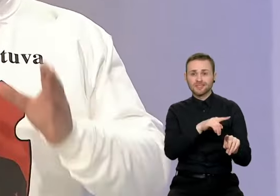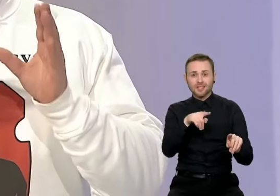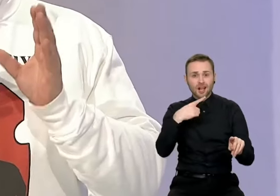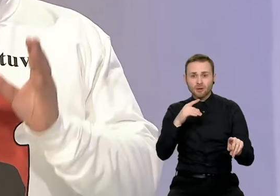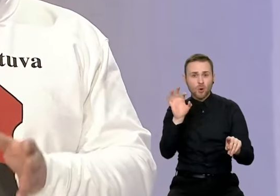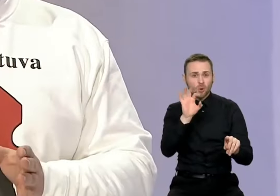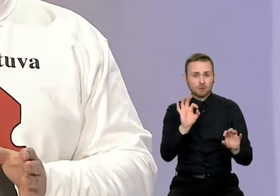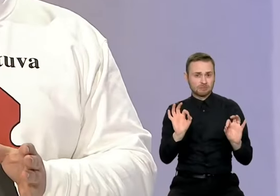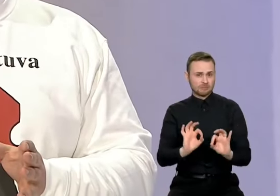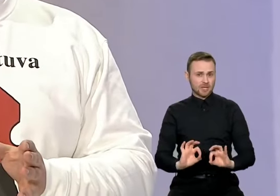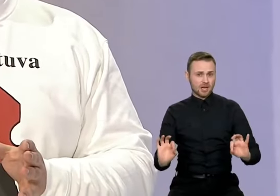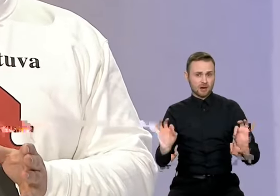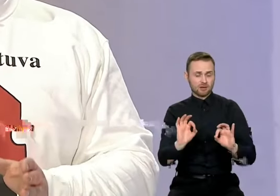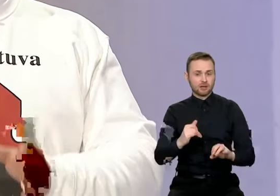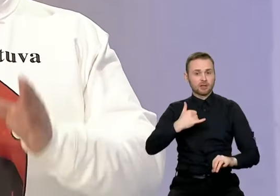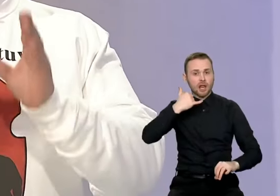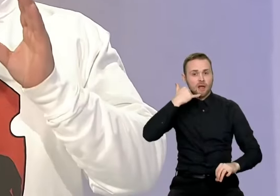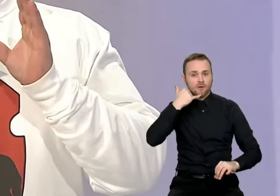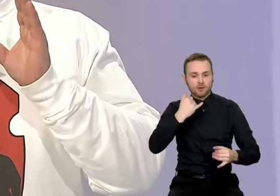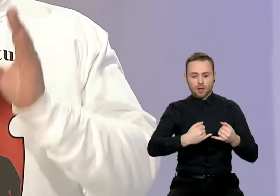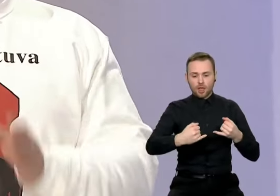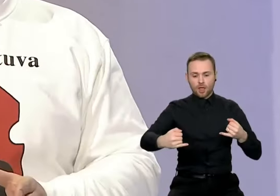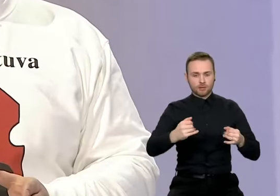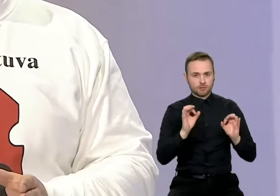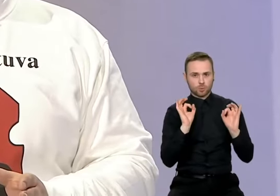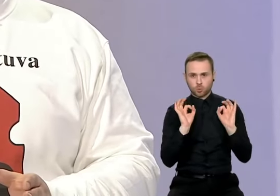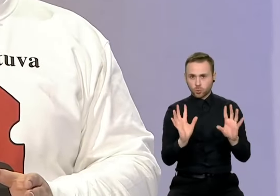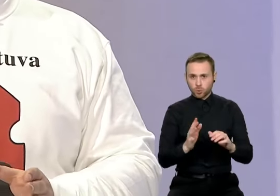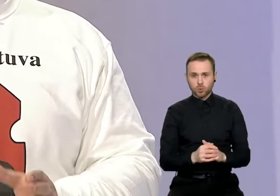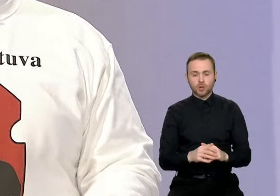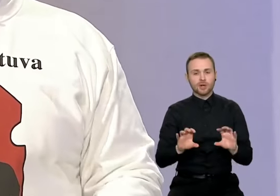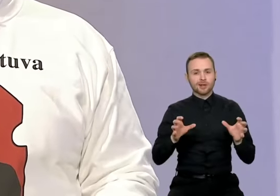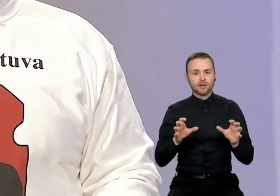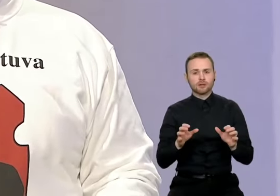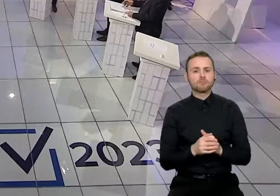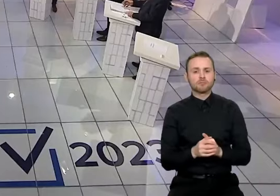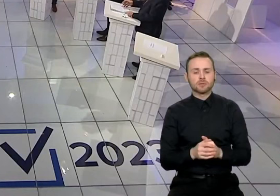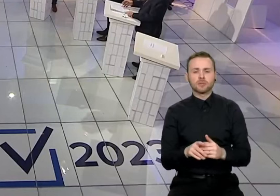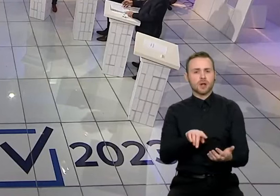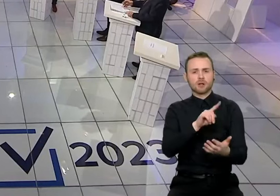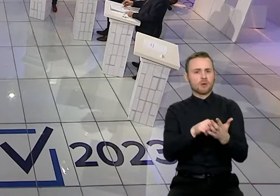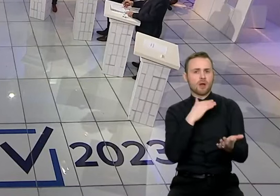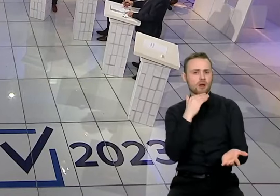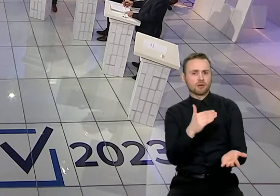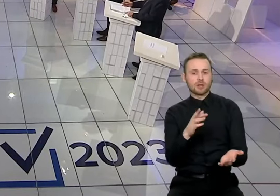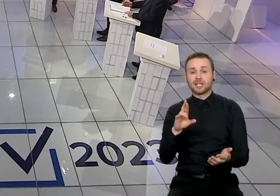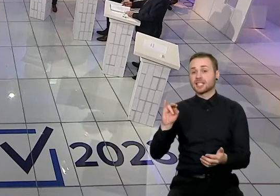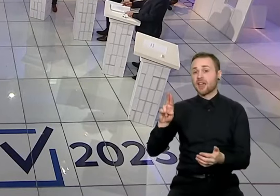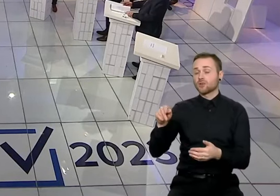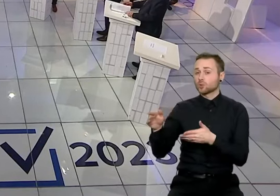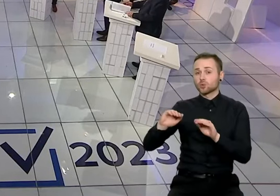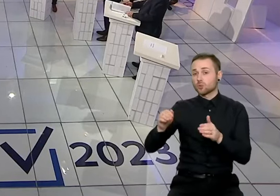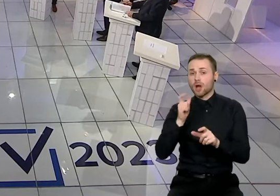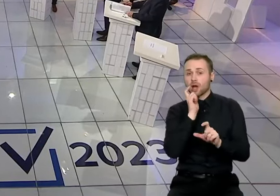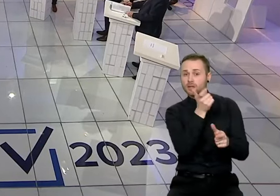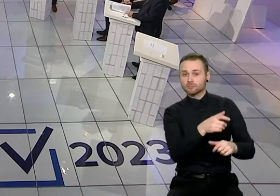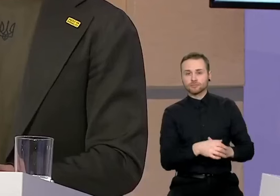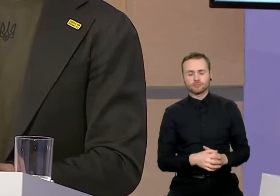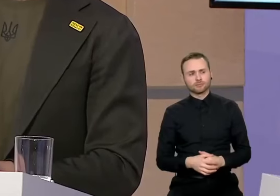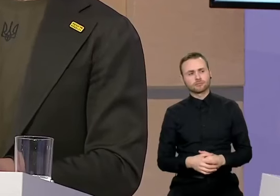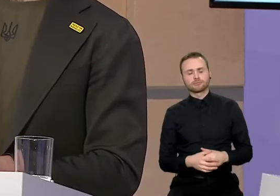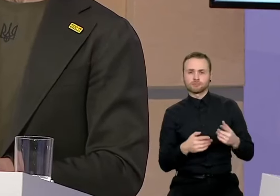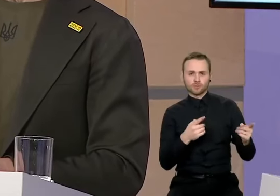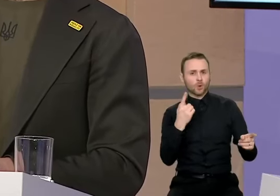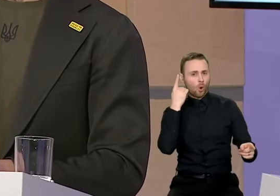nešnekate. Laidinio telefono nebeliko, laidinio radinio nebeliko. konkretus klausimas. Ačiū. Pone Raskiavičių atsako trumpai, prašau. Na, jūs